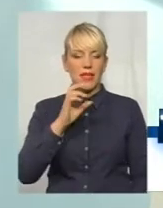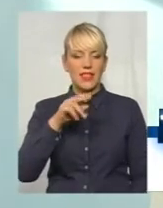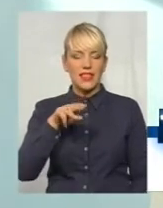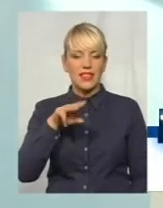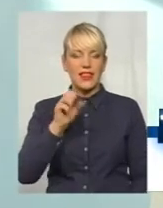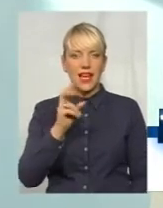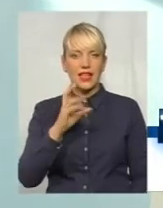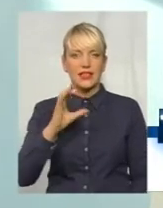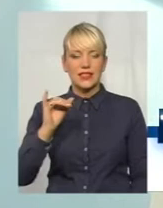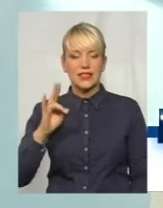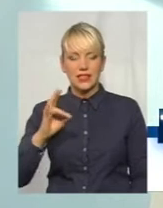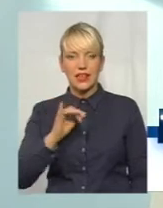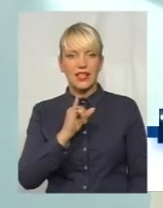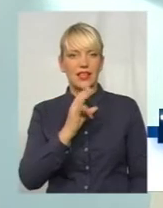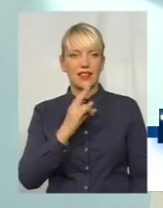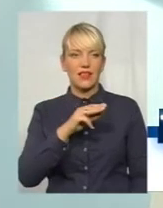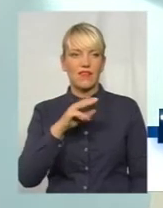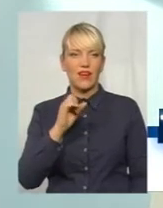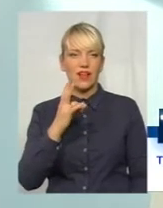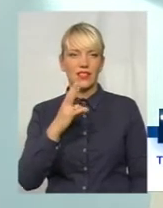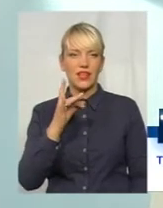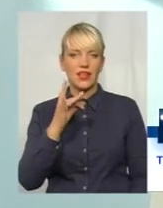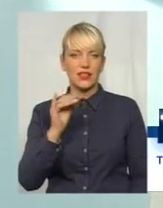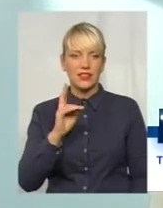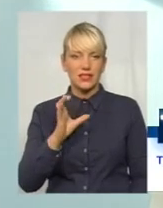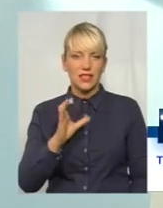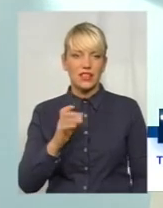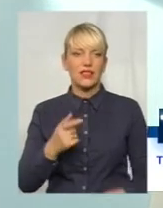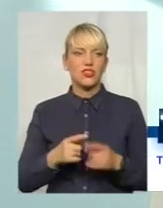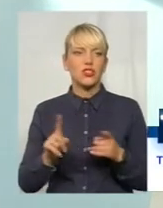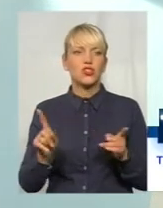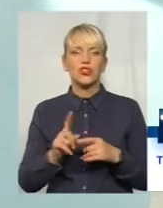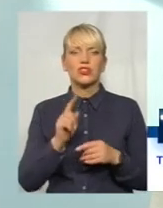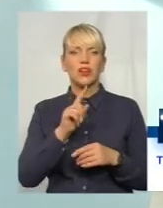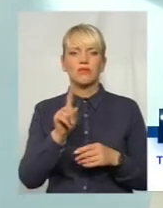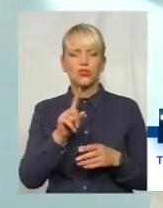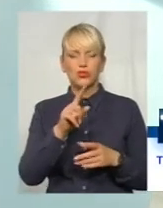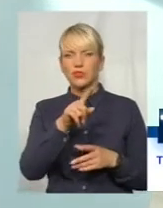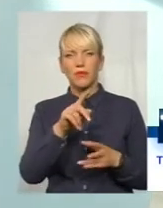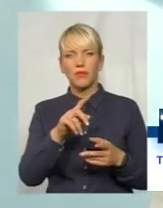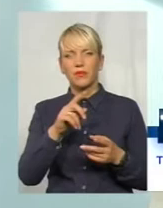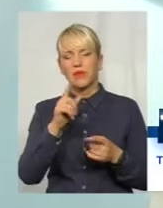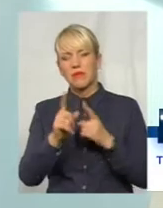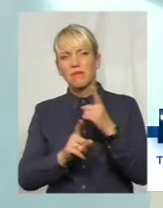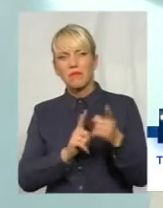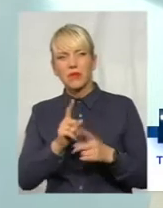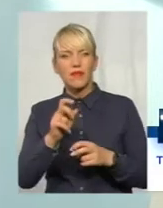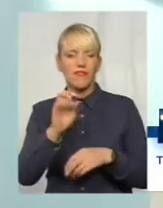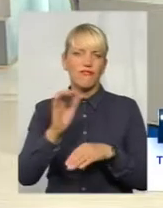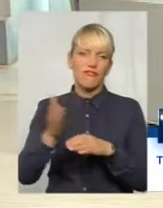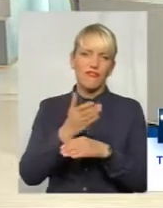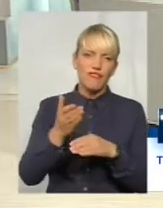на теперішній час є дефіцит всій Європі. Там йдуть якісь процеси перебудівлі самих виробництв і на